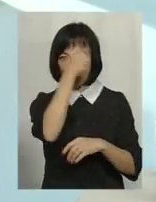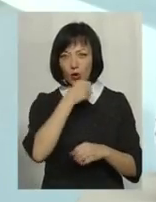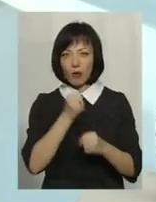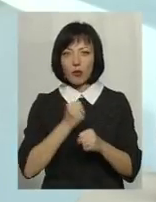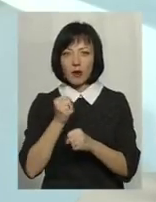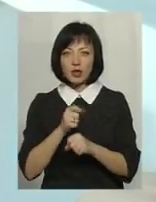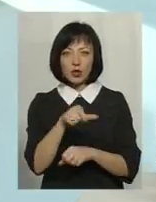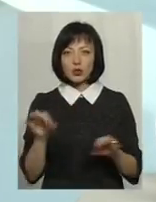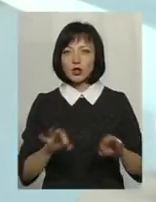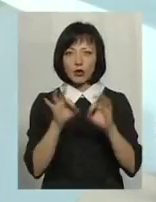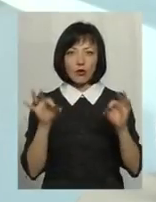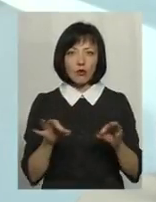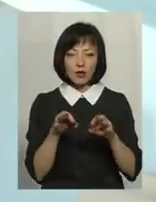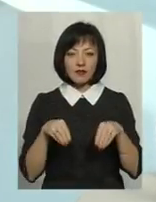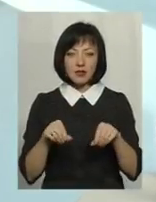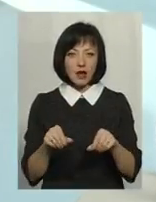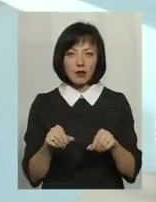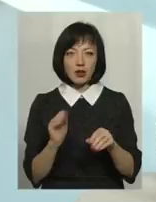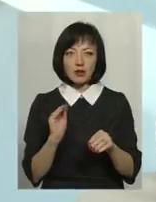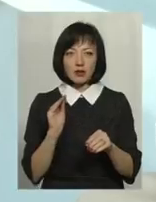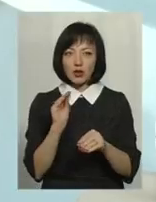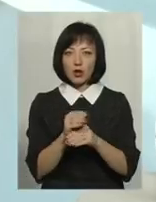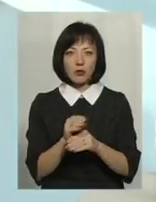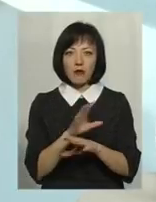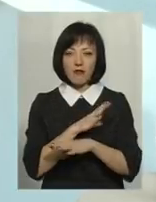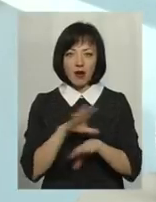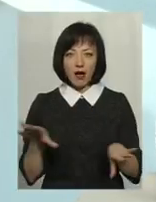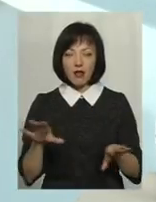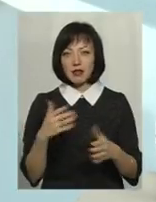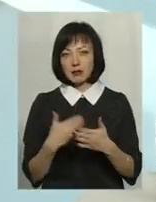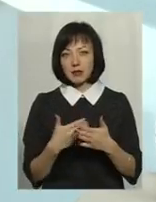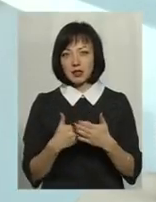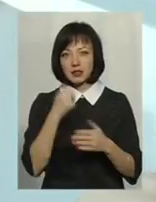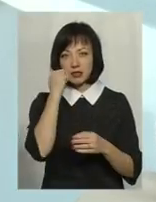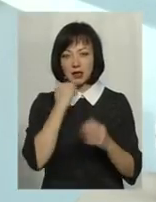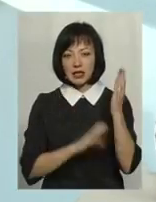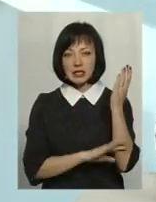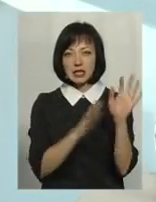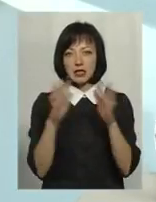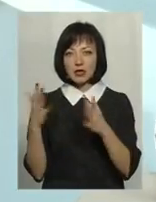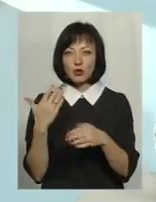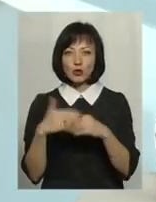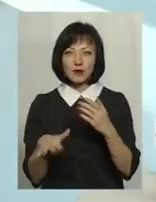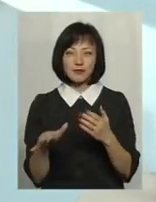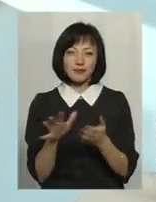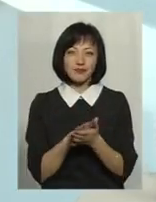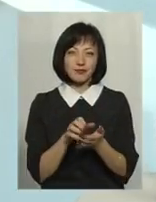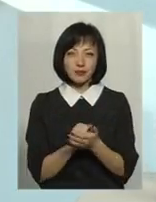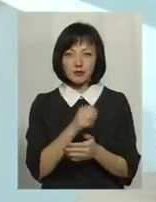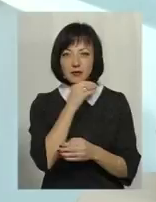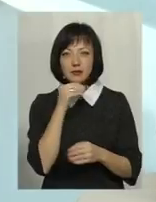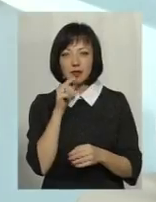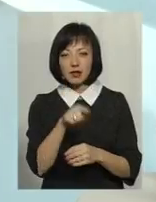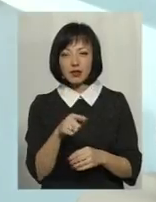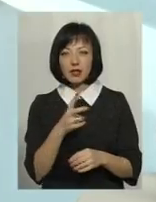обробляються, люди ніколи нічого тут землі не додавали, і, наприклад, старі садкійки вже виродились також зараз там, бо в більшості,